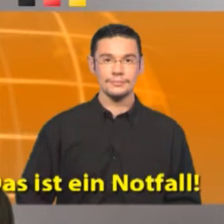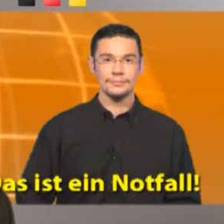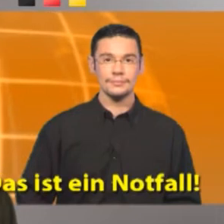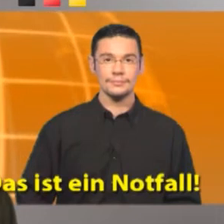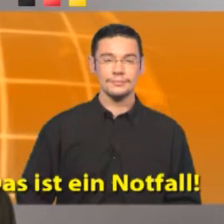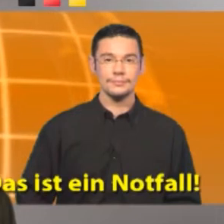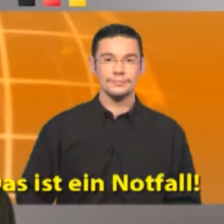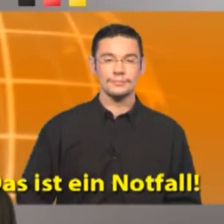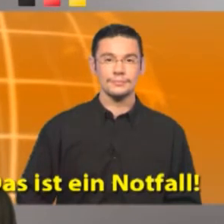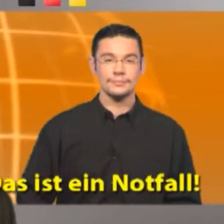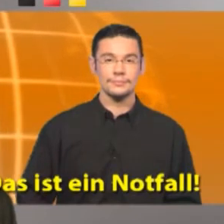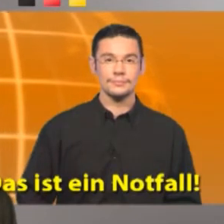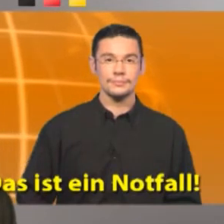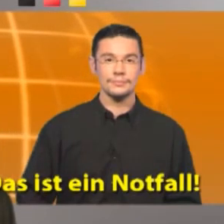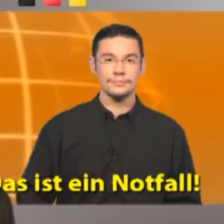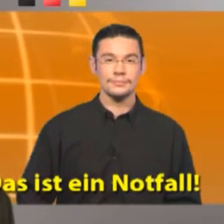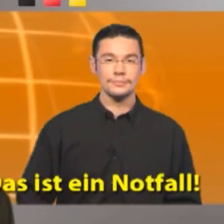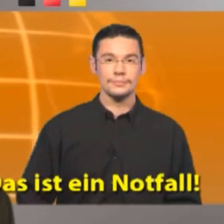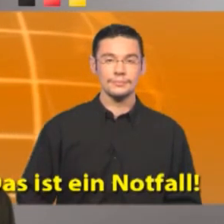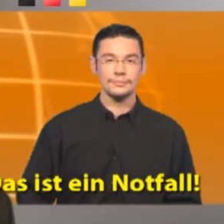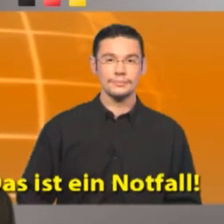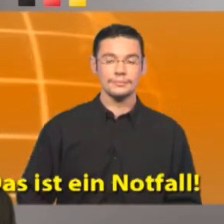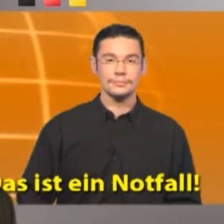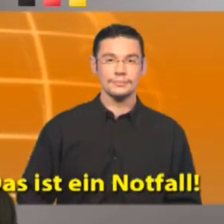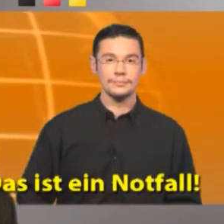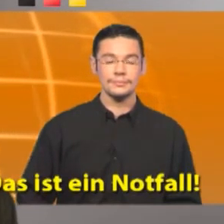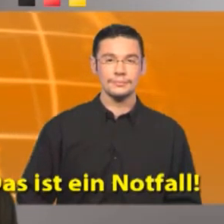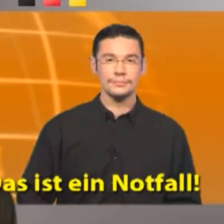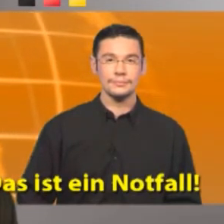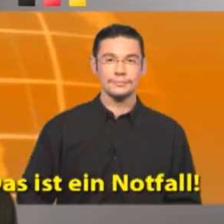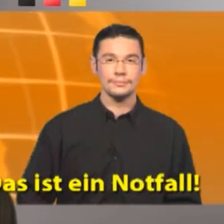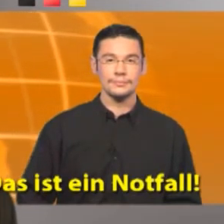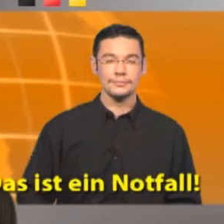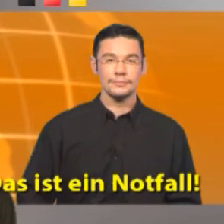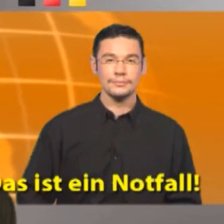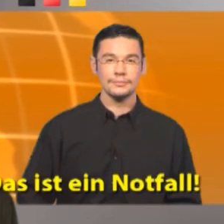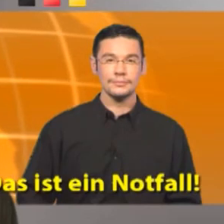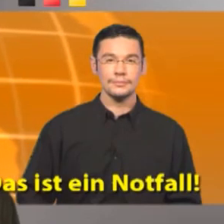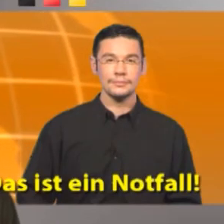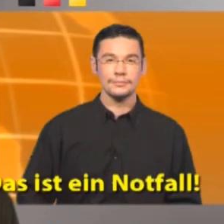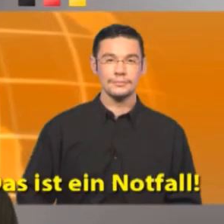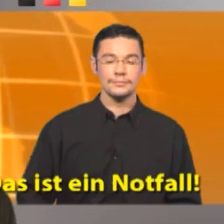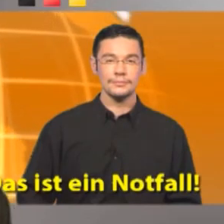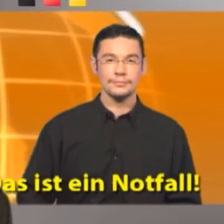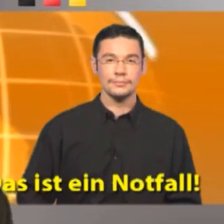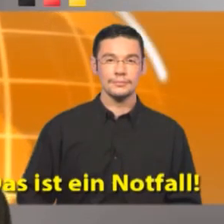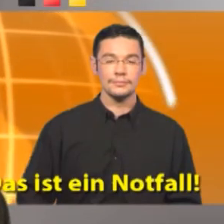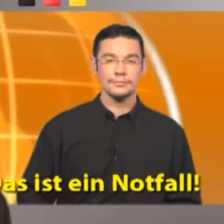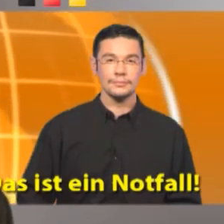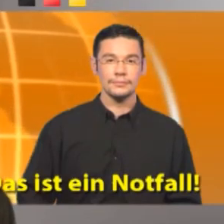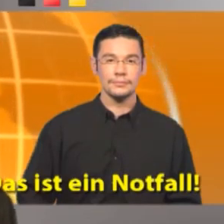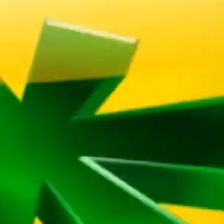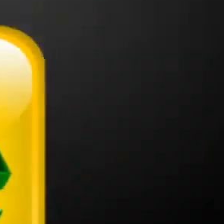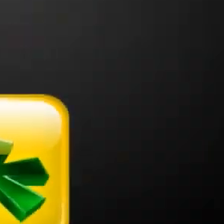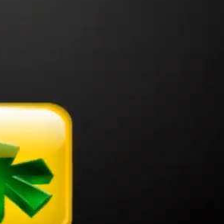Es una emergencia Es una emergencia Es